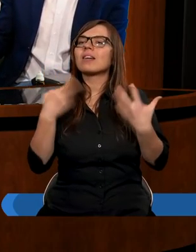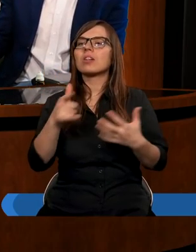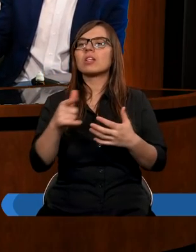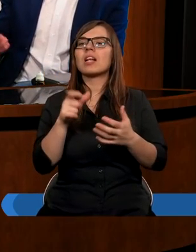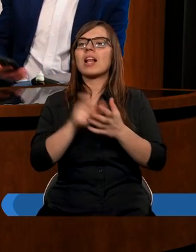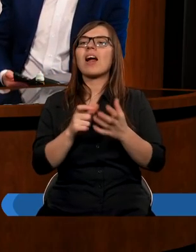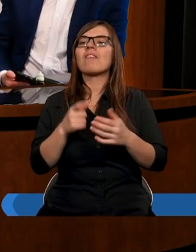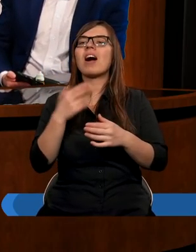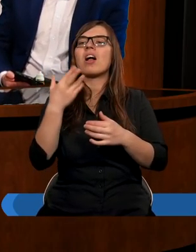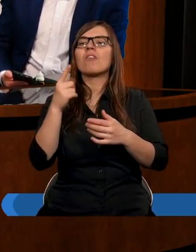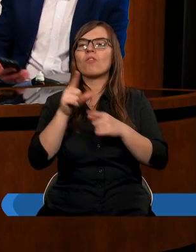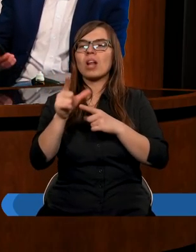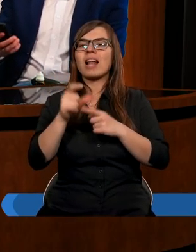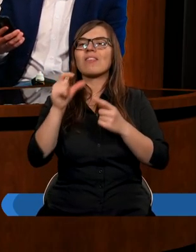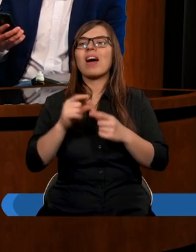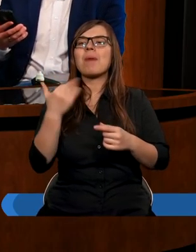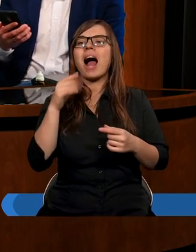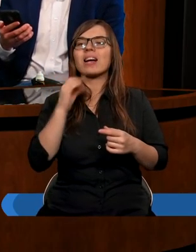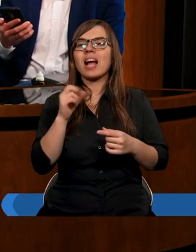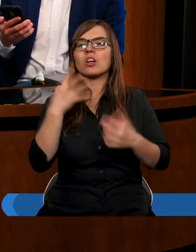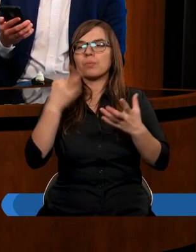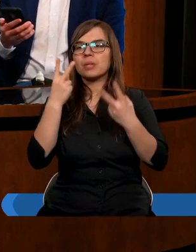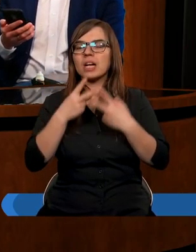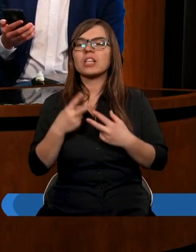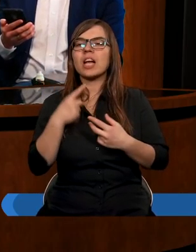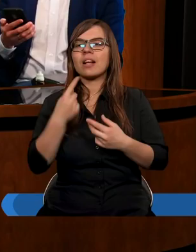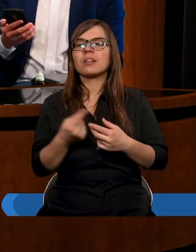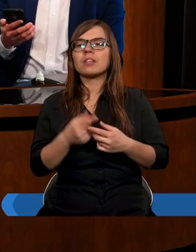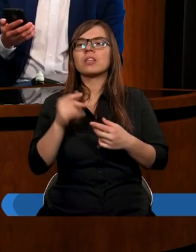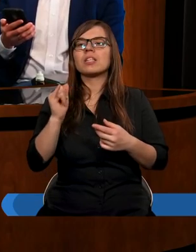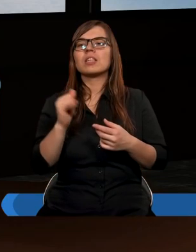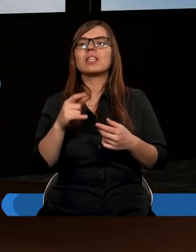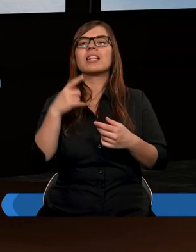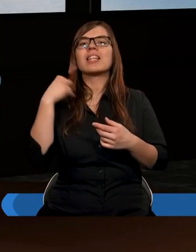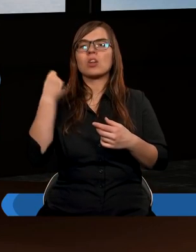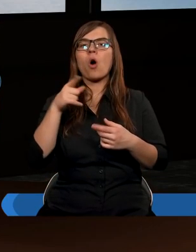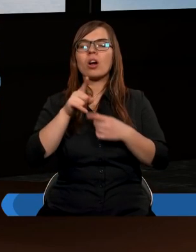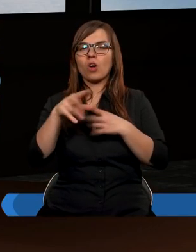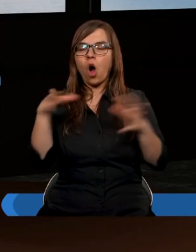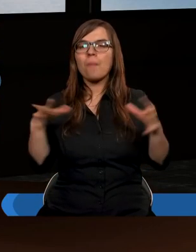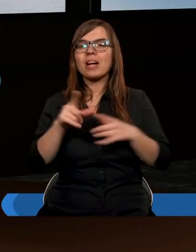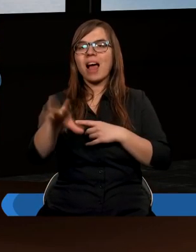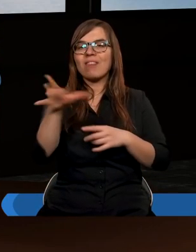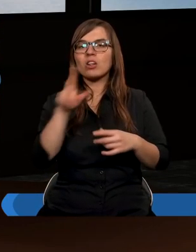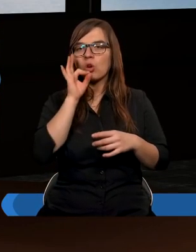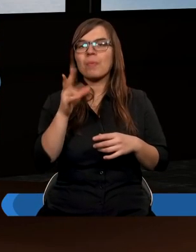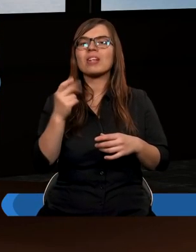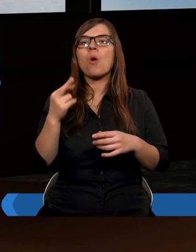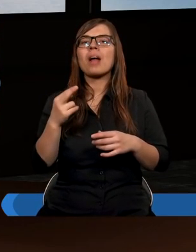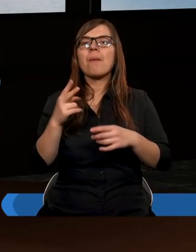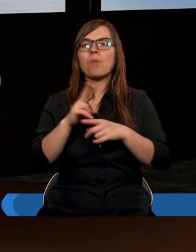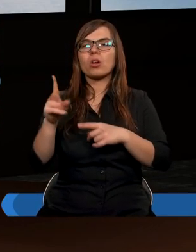i dwunasty wersję z Malachiasza przeczytał, bo czytaliśmy dziesiąty. I zgromię dla waszego dobra szkodnika polnego,